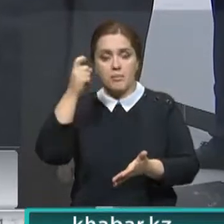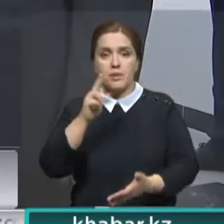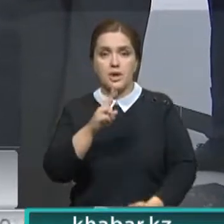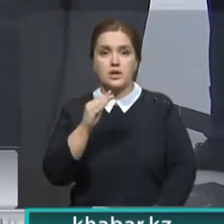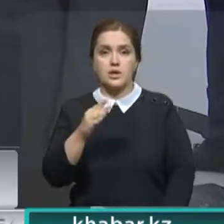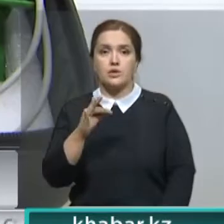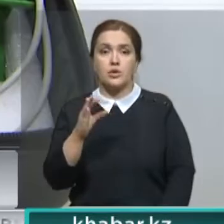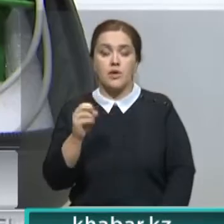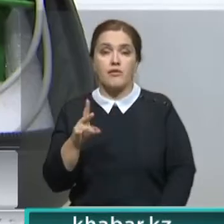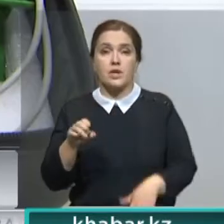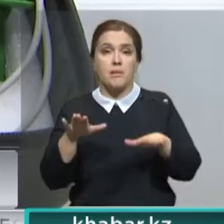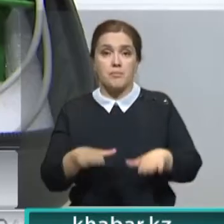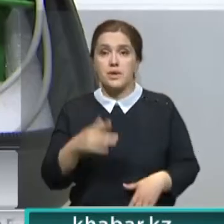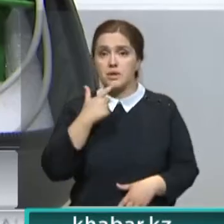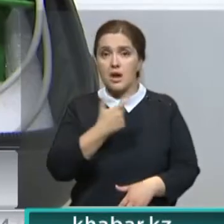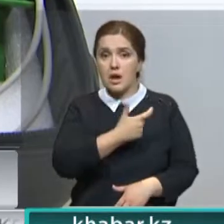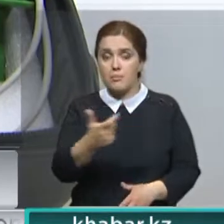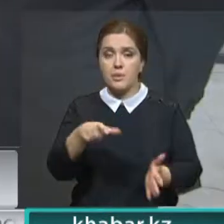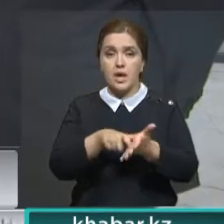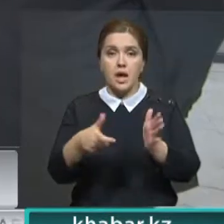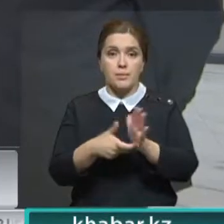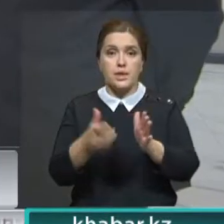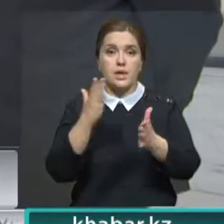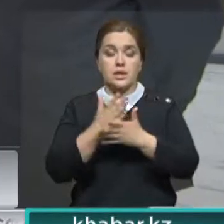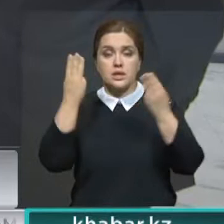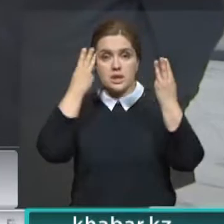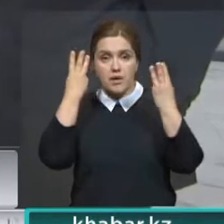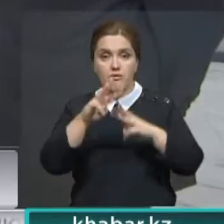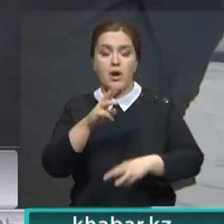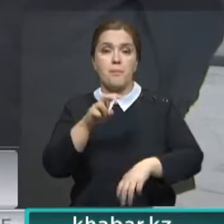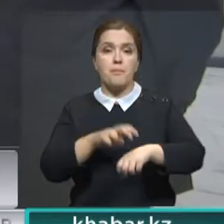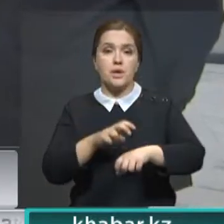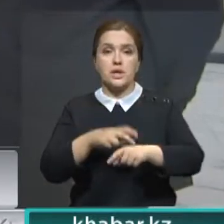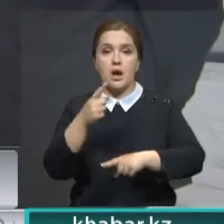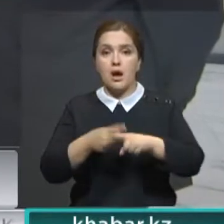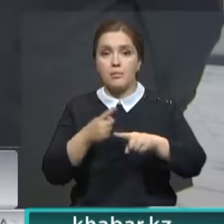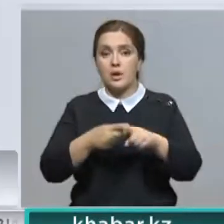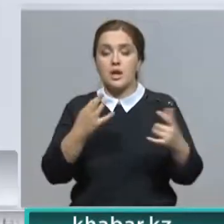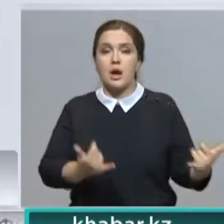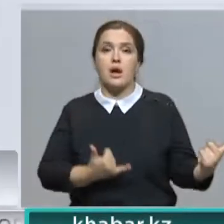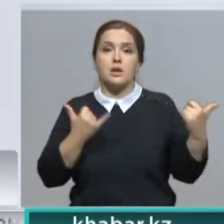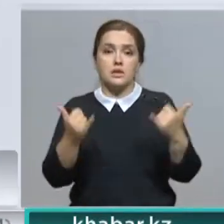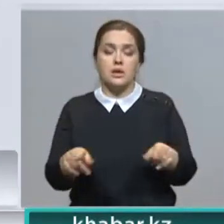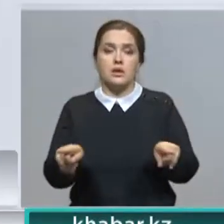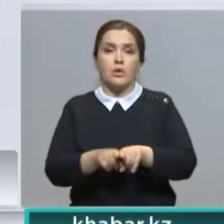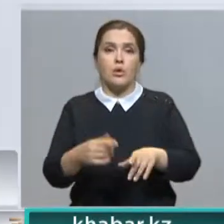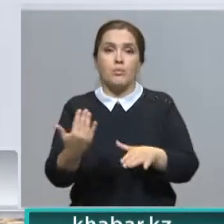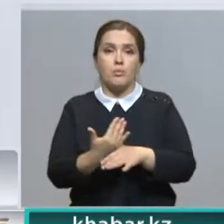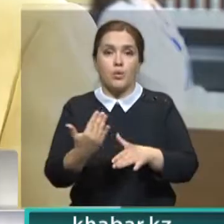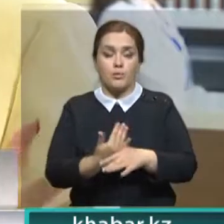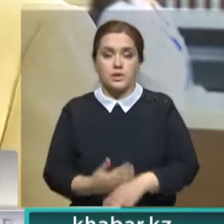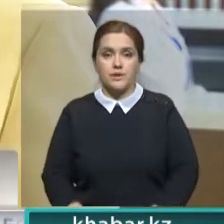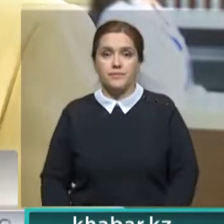Тукаев. На месте он осмотрел кабинеты, оснащенные современным медицинским оборудованием для оказания такой помощи. Наша сеть